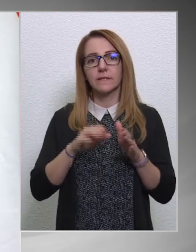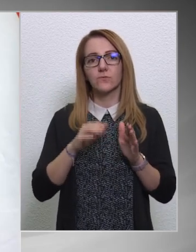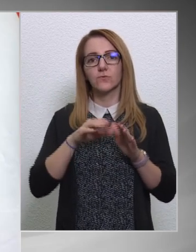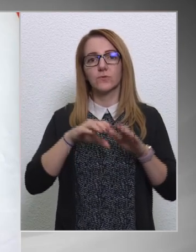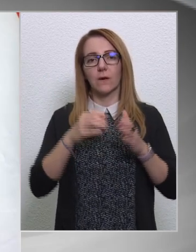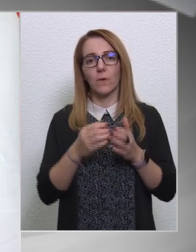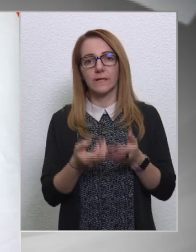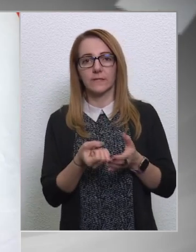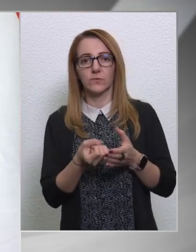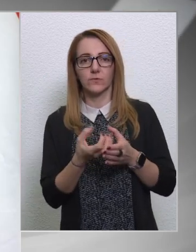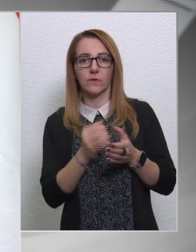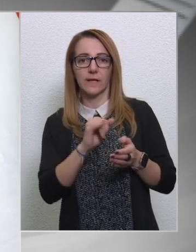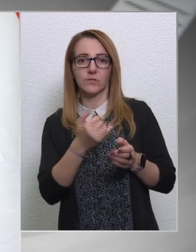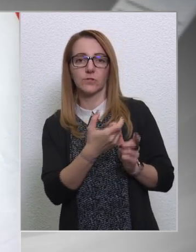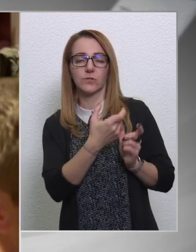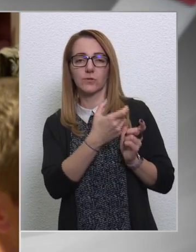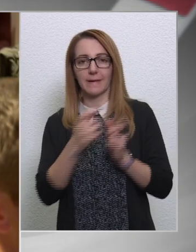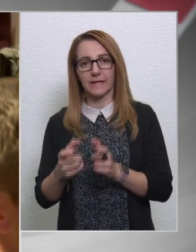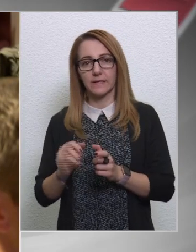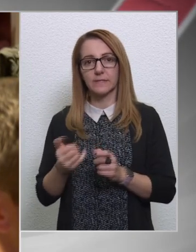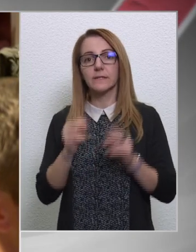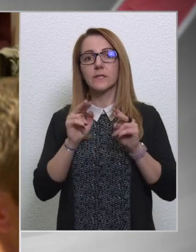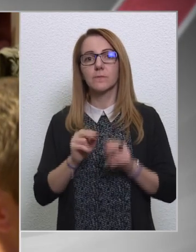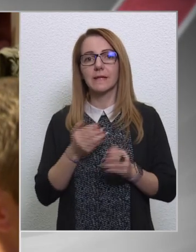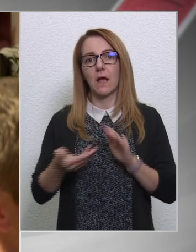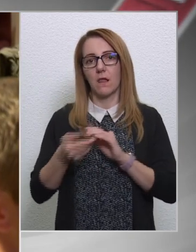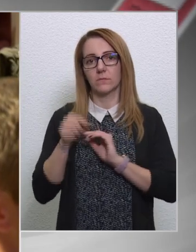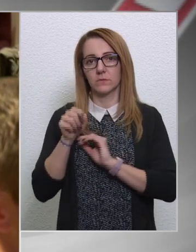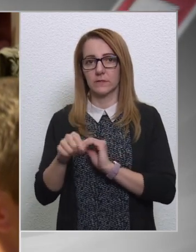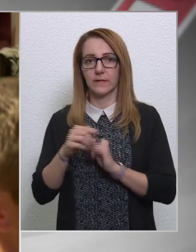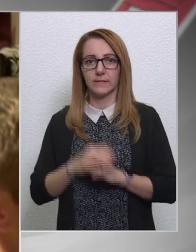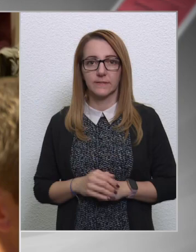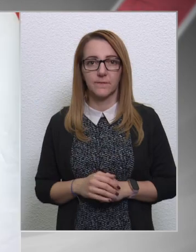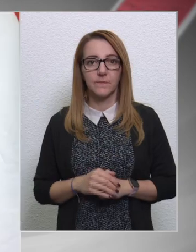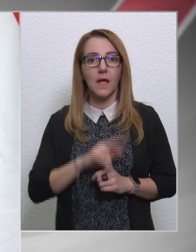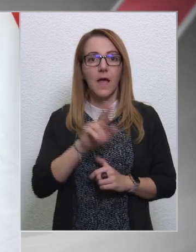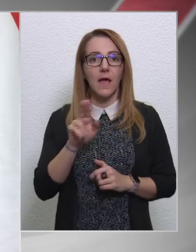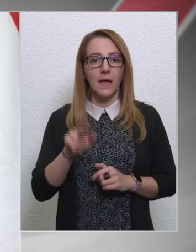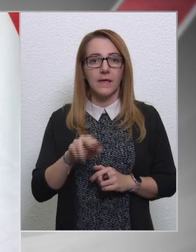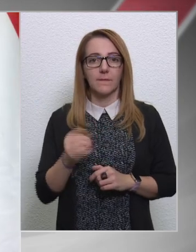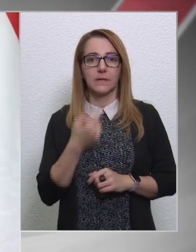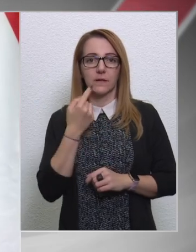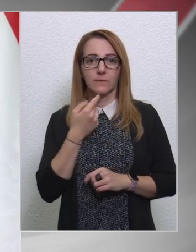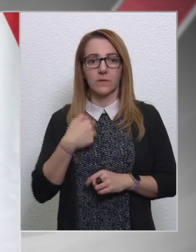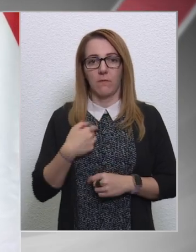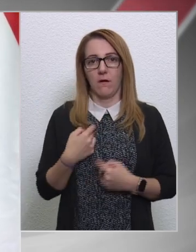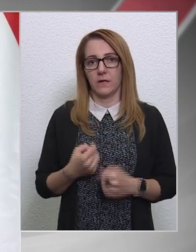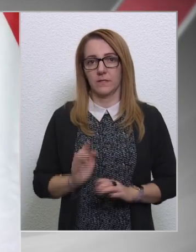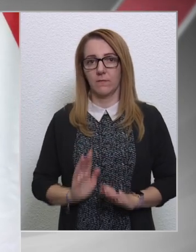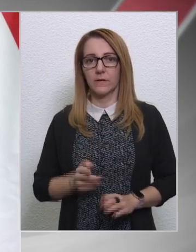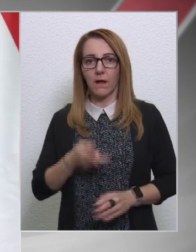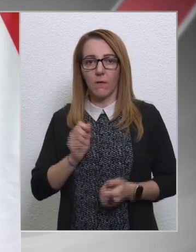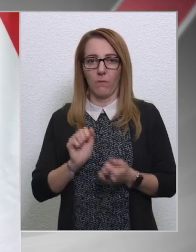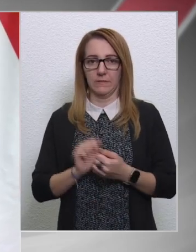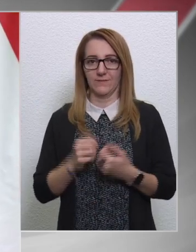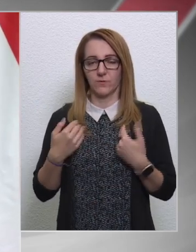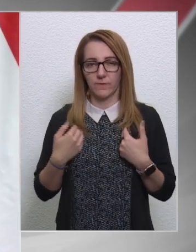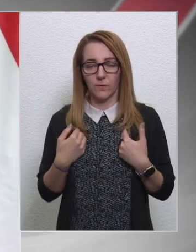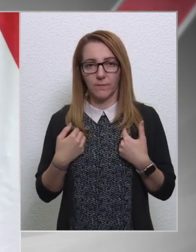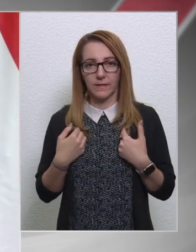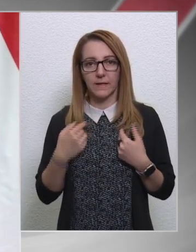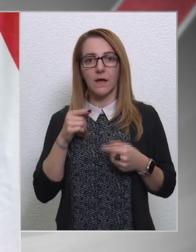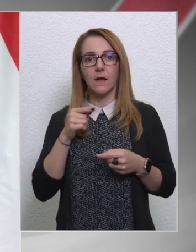források is megérkeznek, és mire alapozza ezt? Erre mindig azt szoktam mondani, hogy ha rajtam múlik, akkor biztos vagyok benne.